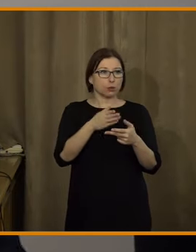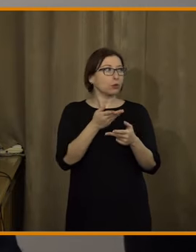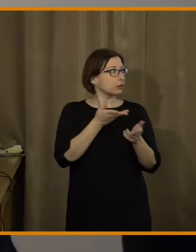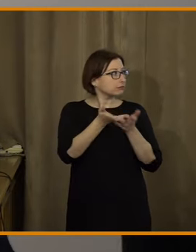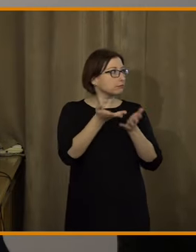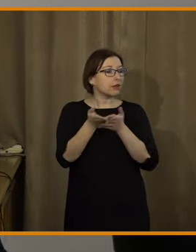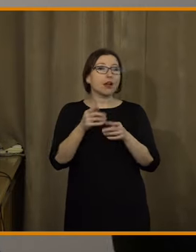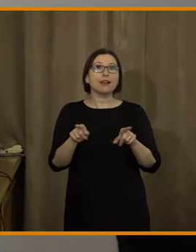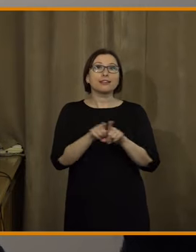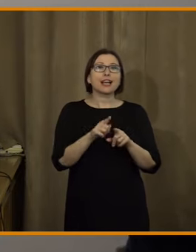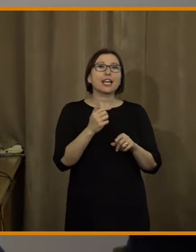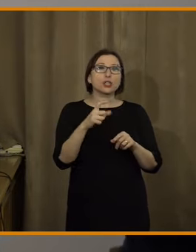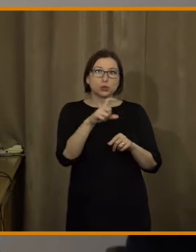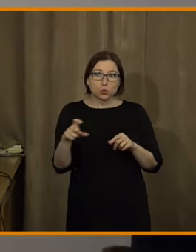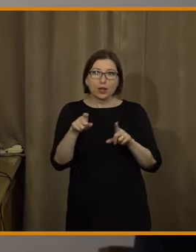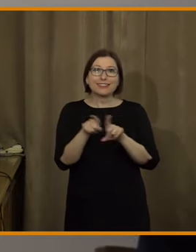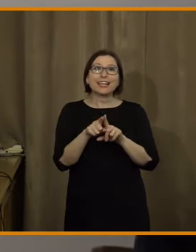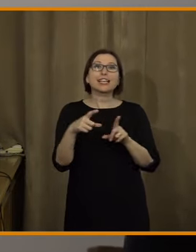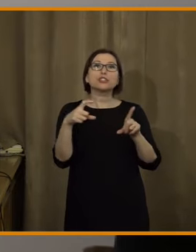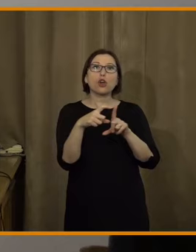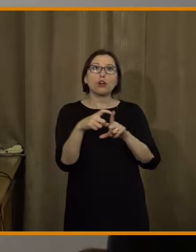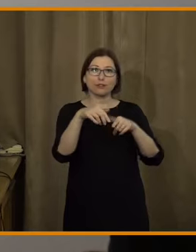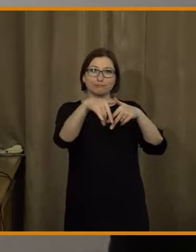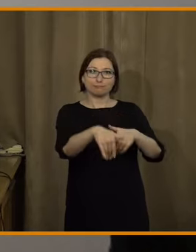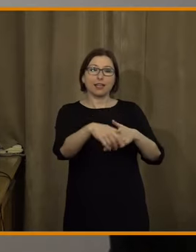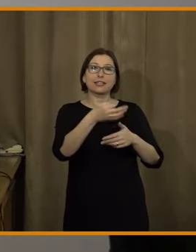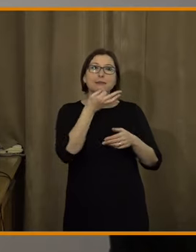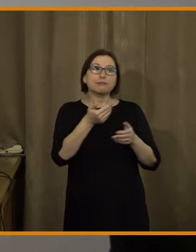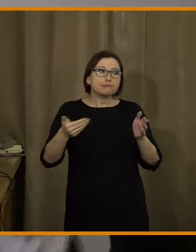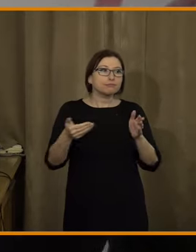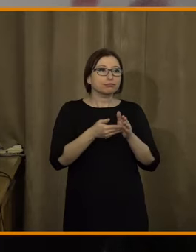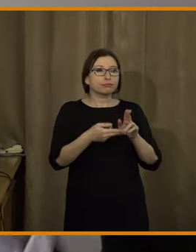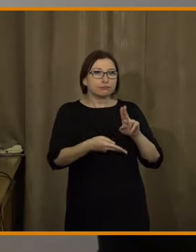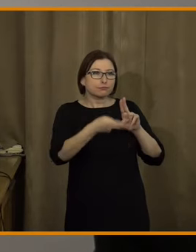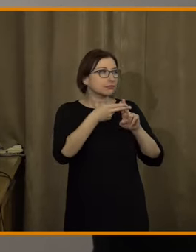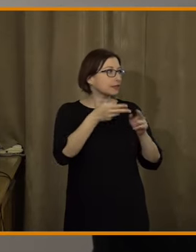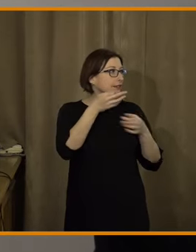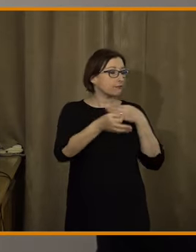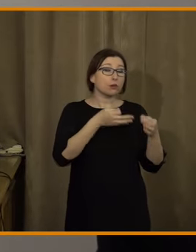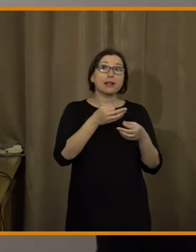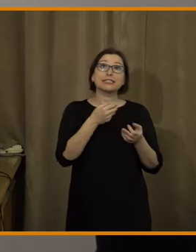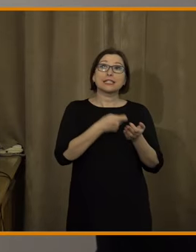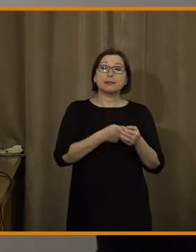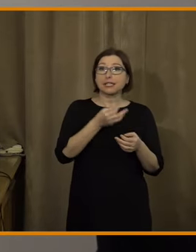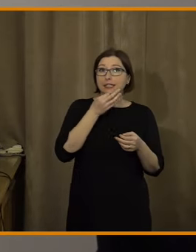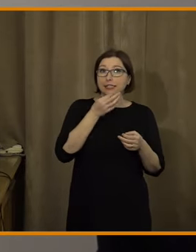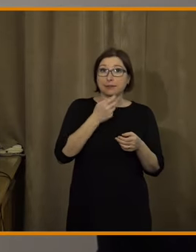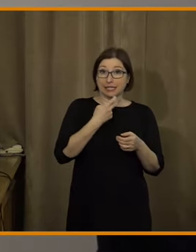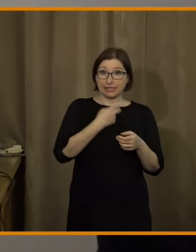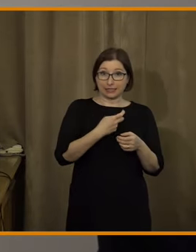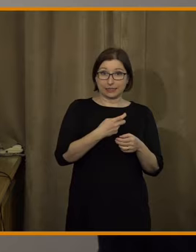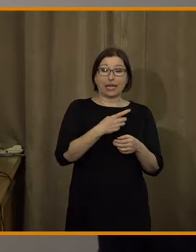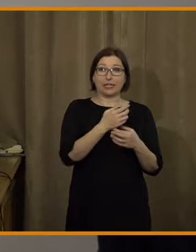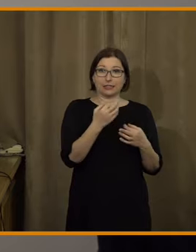kromě Ivana Cukera i Nikola Se Dohnala, ctěné kolegy z Medianu. Takže pokud budete chtít i